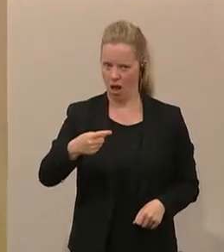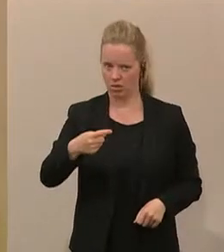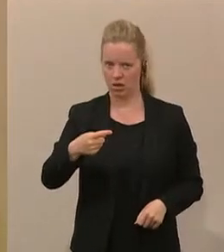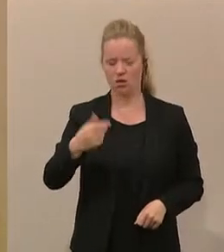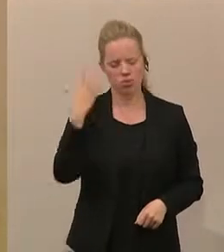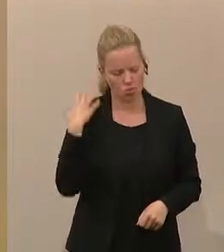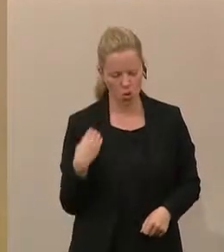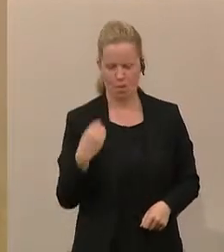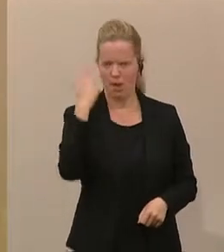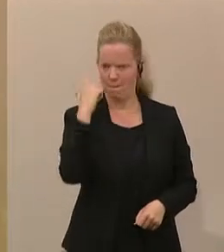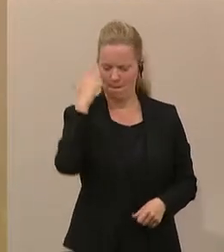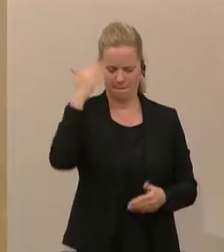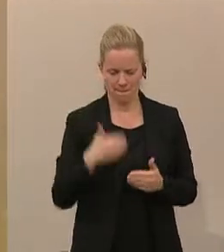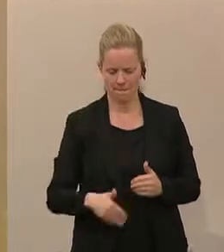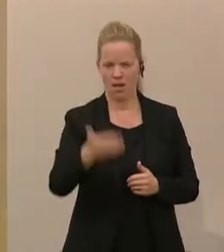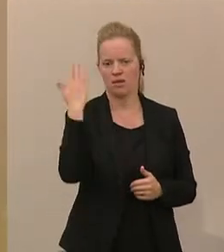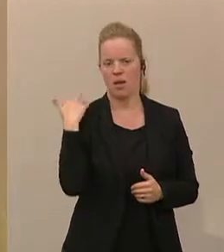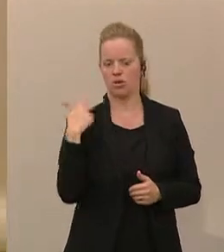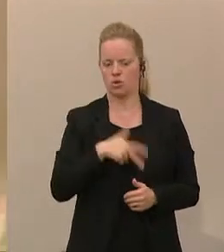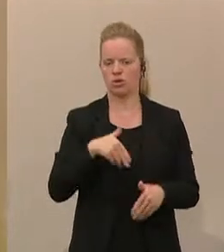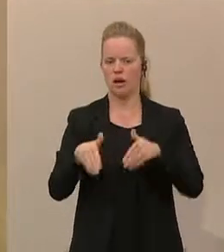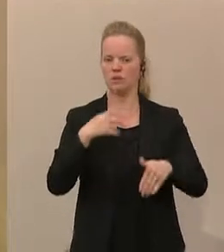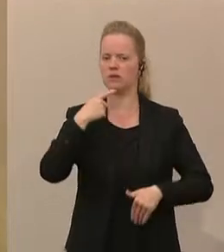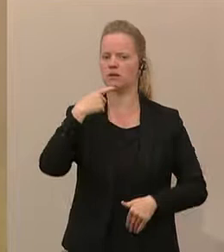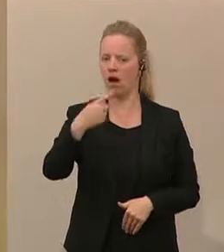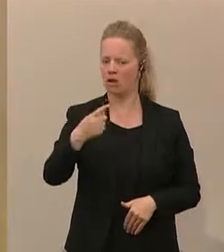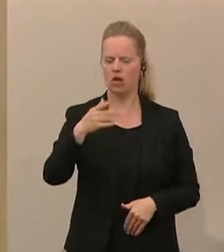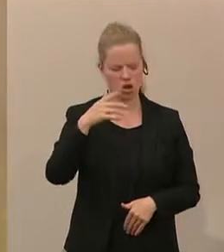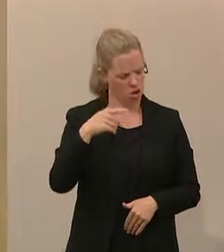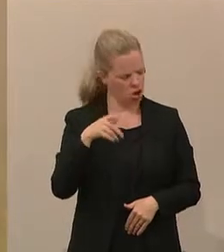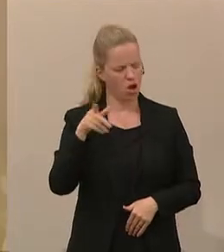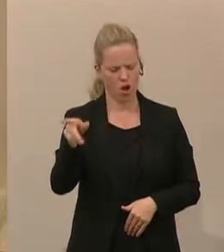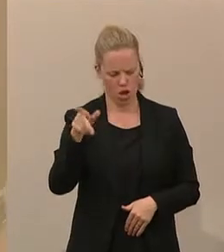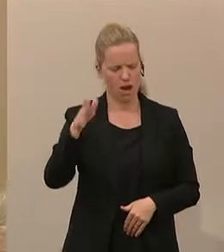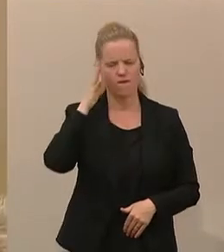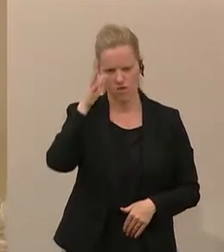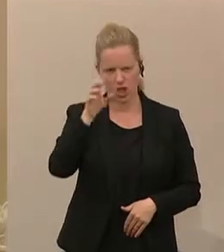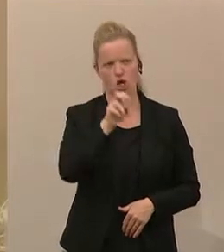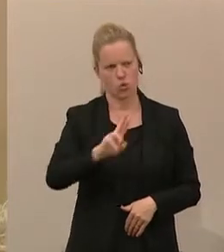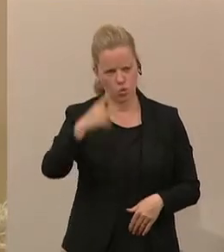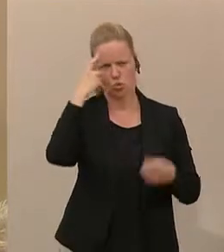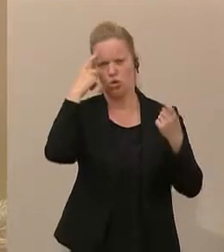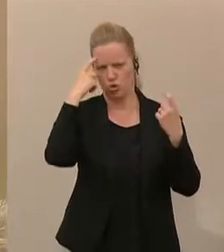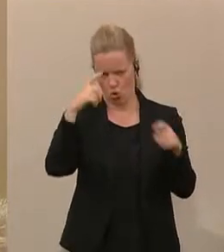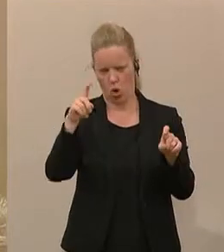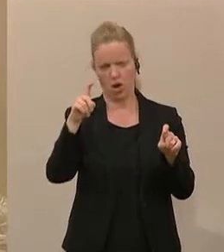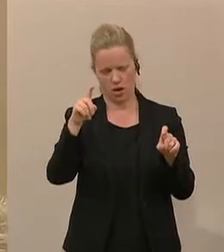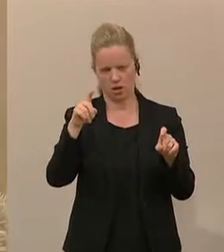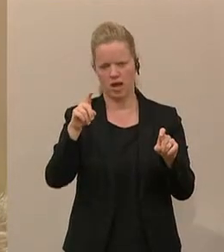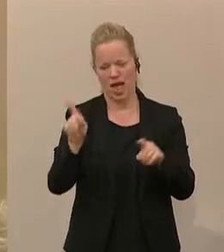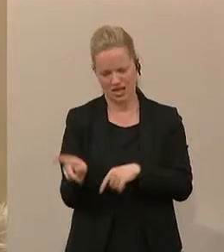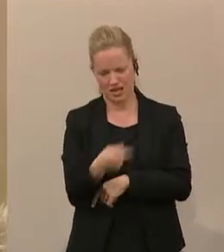einmal durchzustarten. Es war der damalige Sozialminister, der gesagt hat, er wird in der EU dafür Sorge tragen, dass die